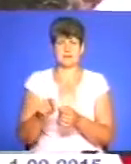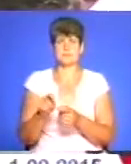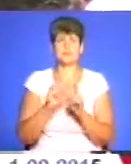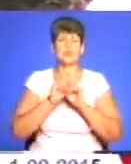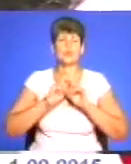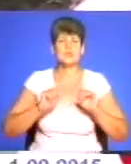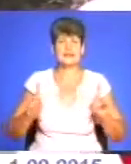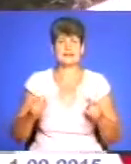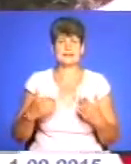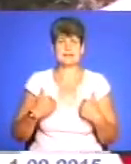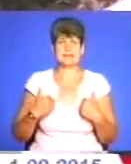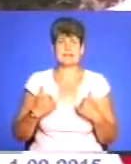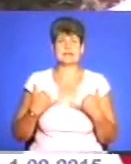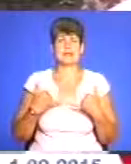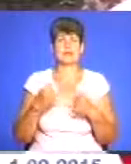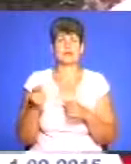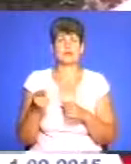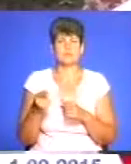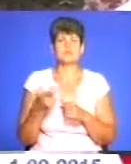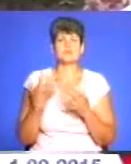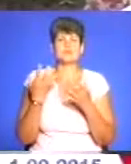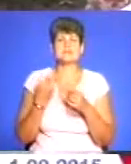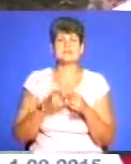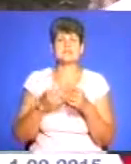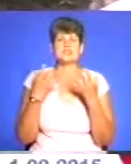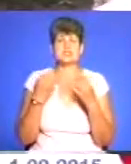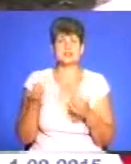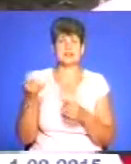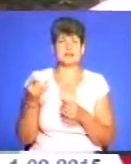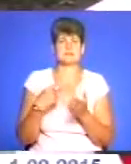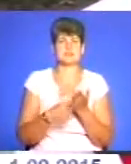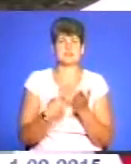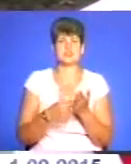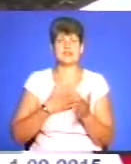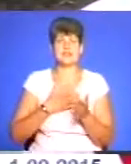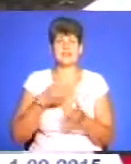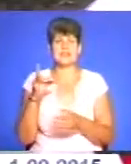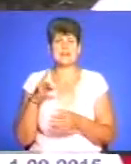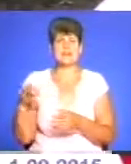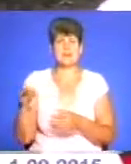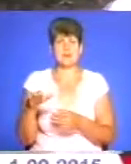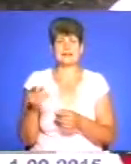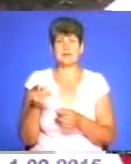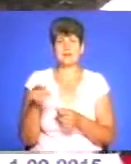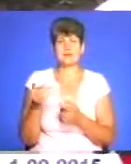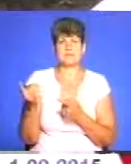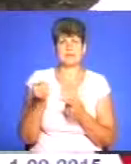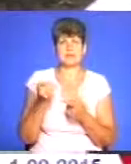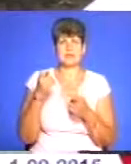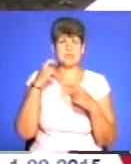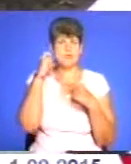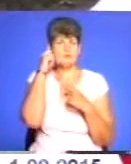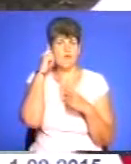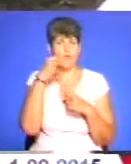для нас, для Тернополя, тому що це ще раз підтвердження нашої європейськості. Тобто Тернопіль не притягнутий за вуха